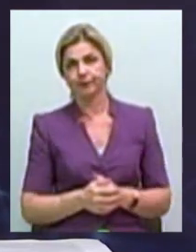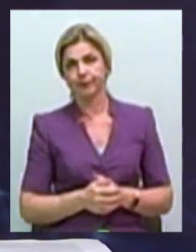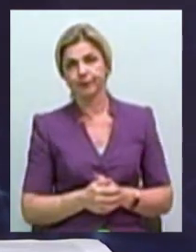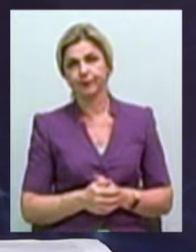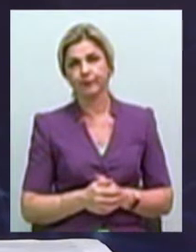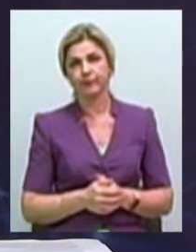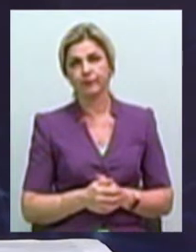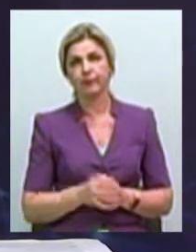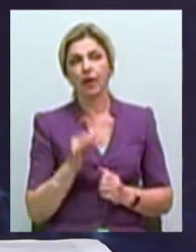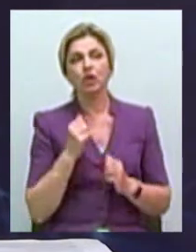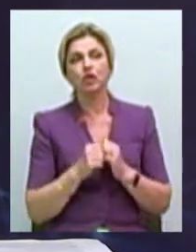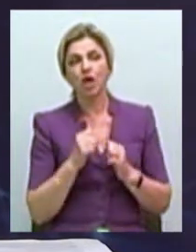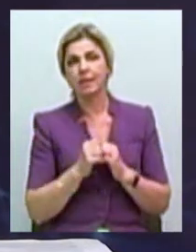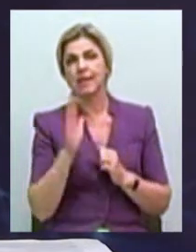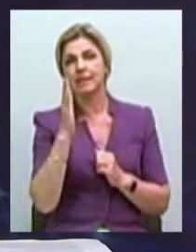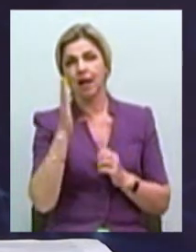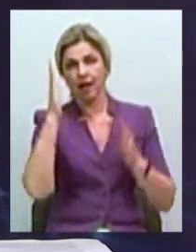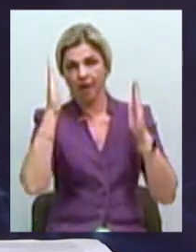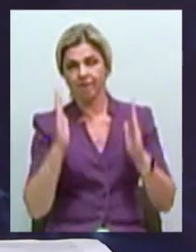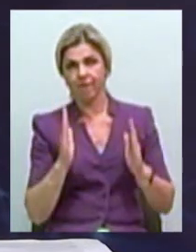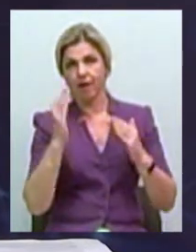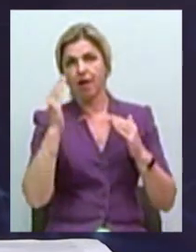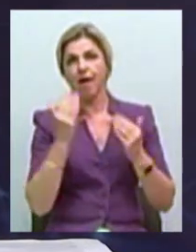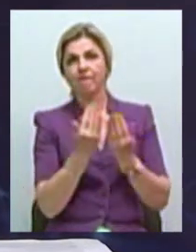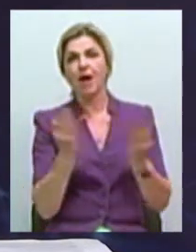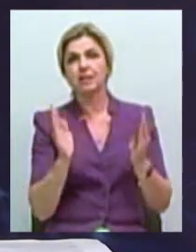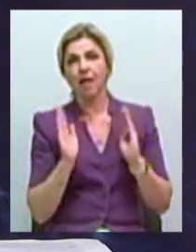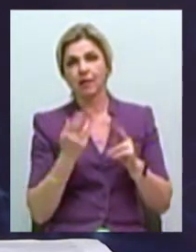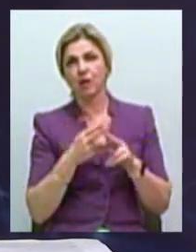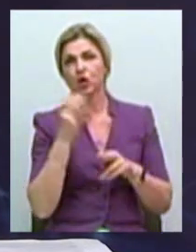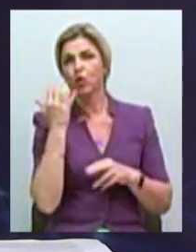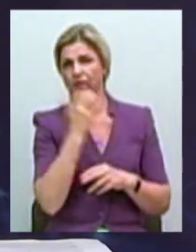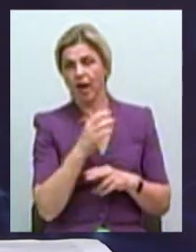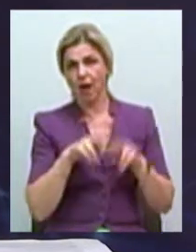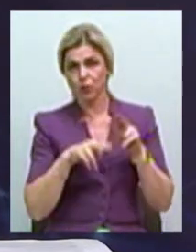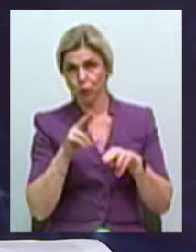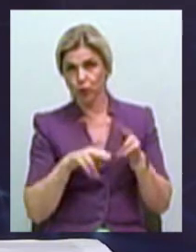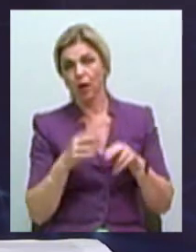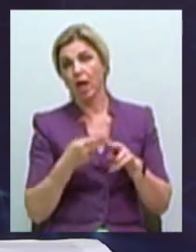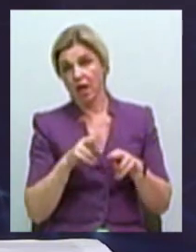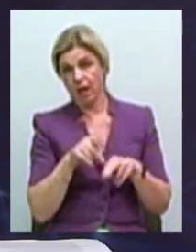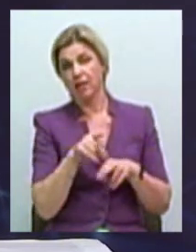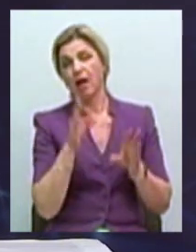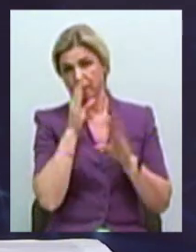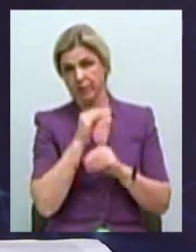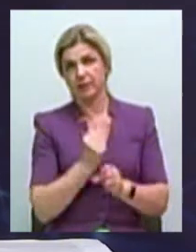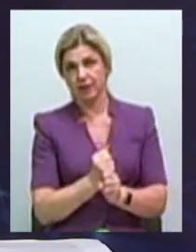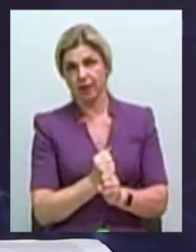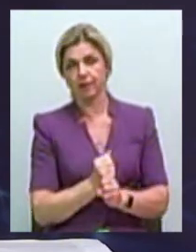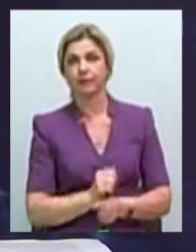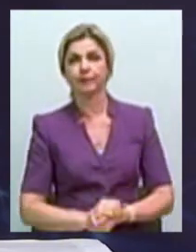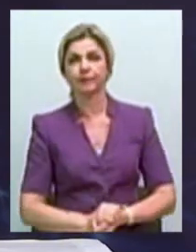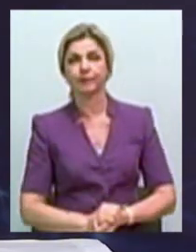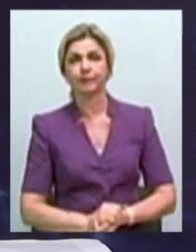часто з стеклянними фасадами, це современна архітектура, тому конструктив здання дозволяє це зробити. Для того, щоб